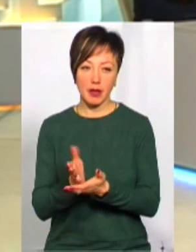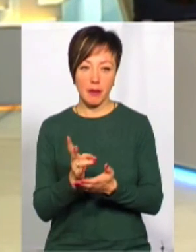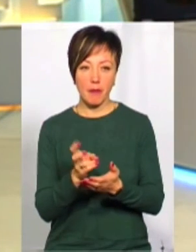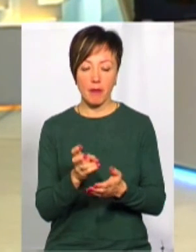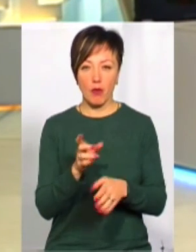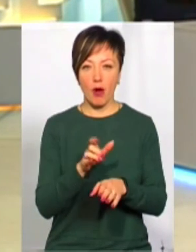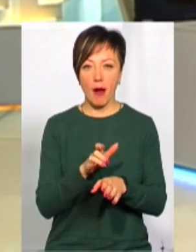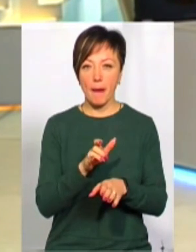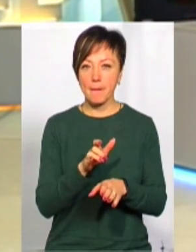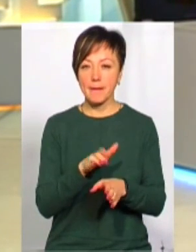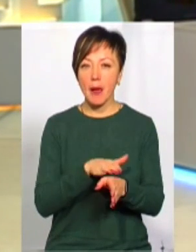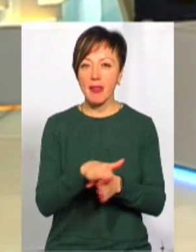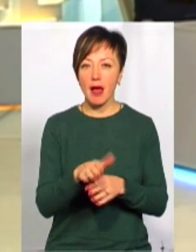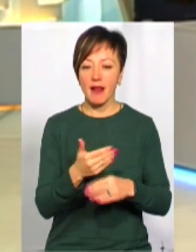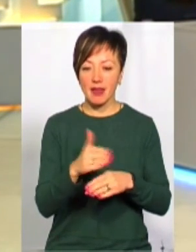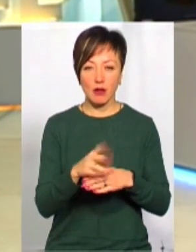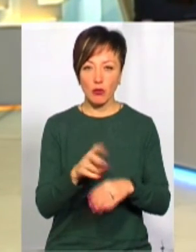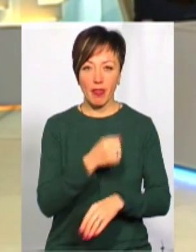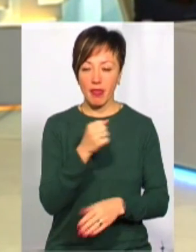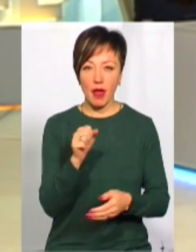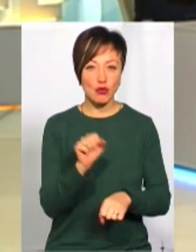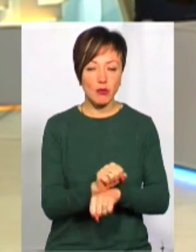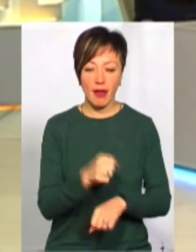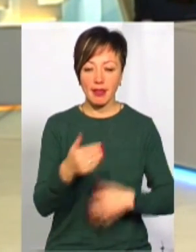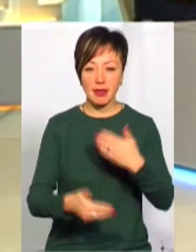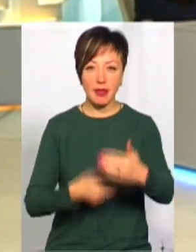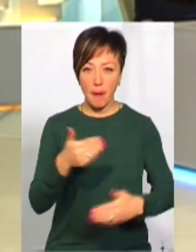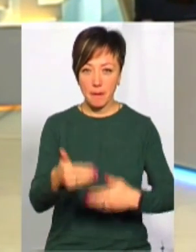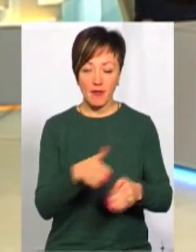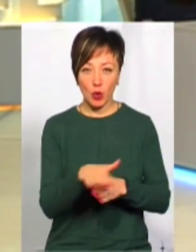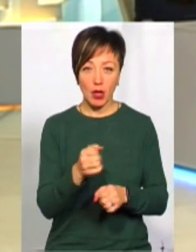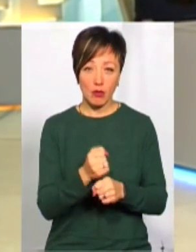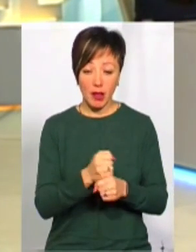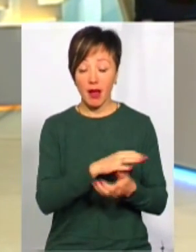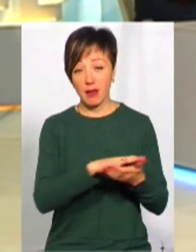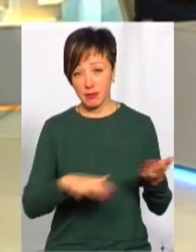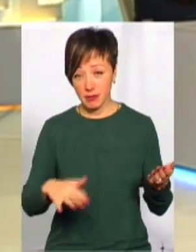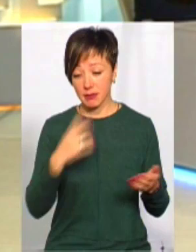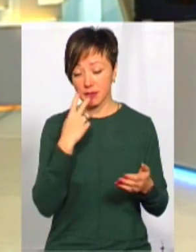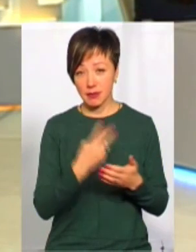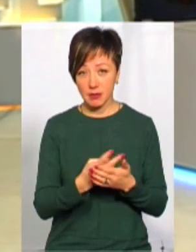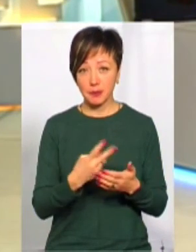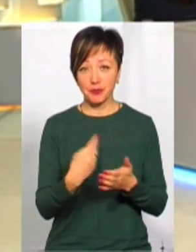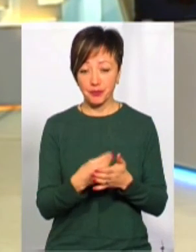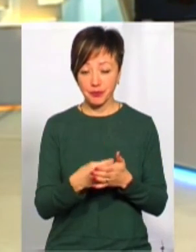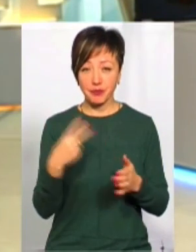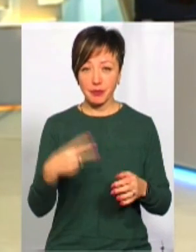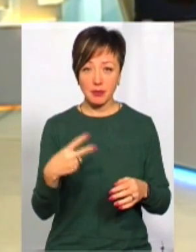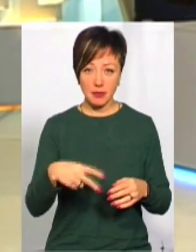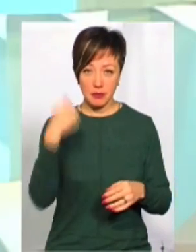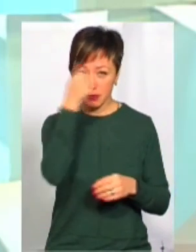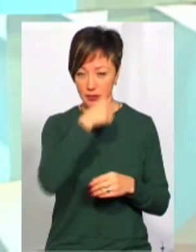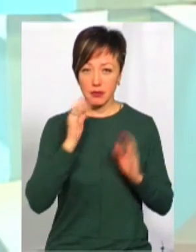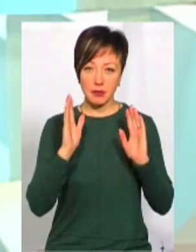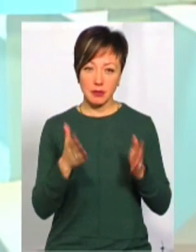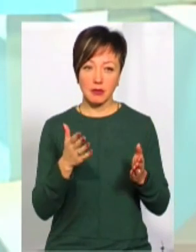капітальних видатках для того, щоб не зупиняти темп виконання робіт, А в процесі виконання бюджету 2020 року ми